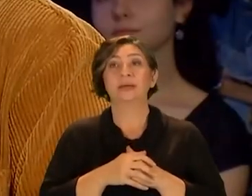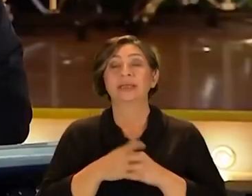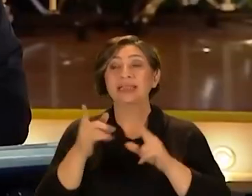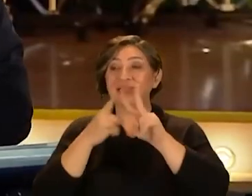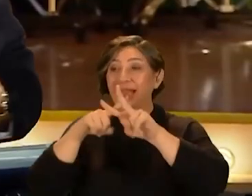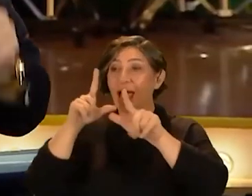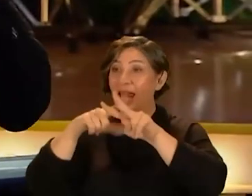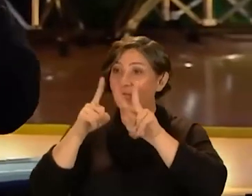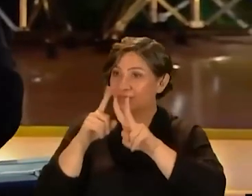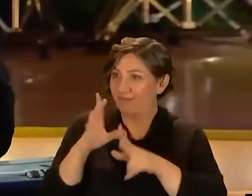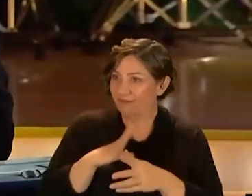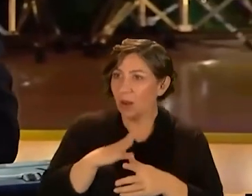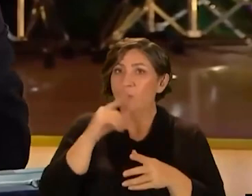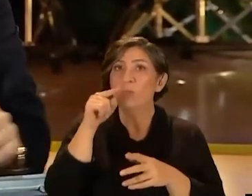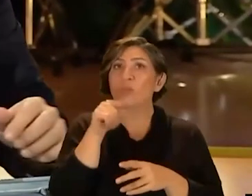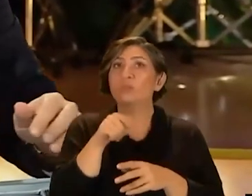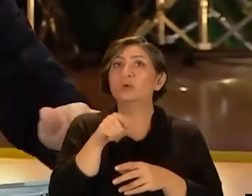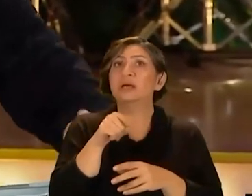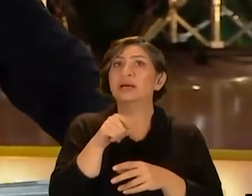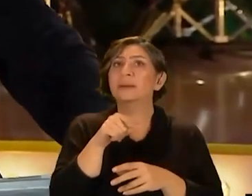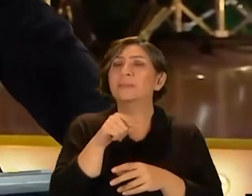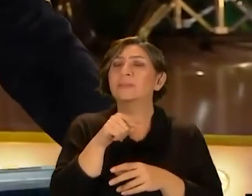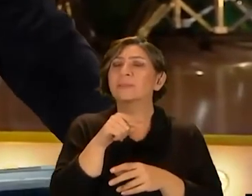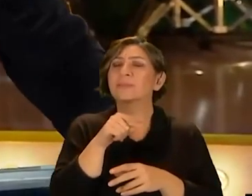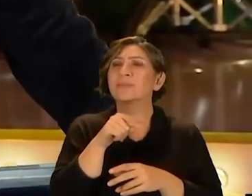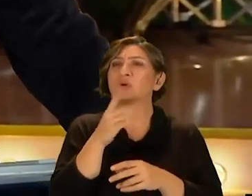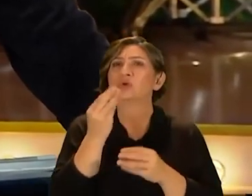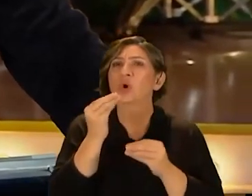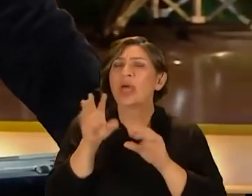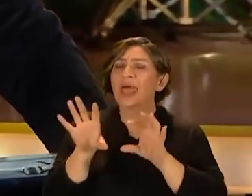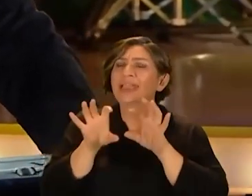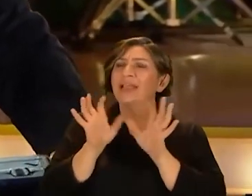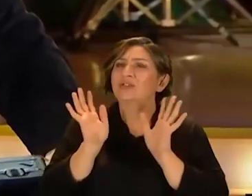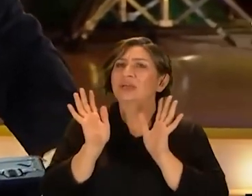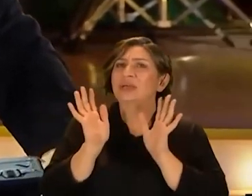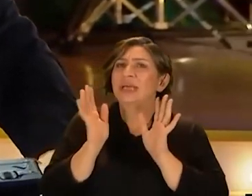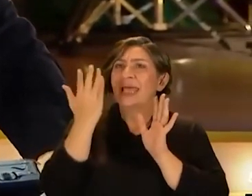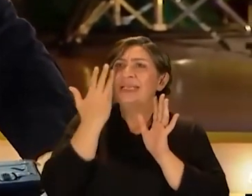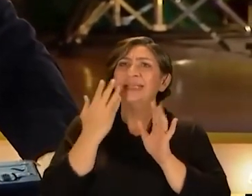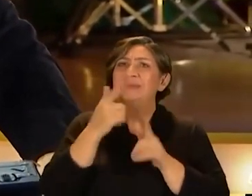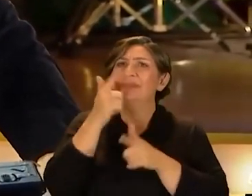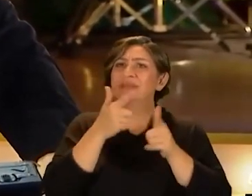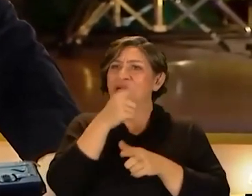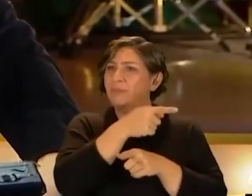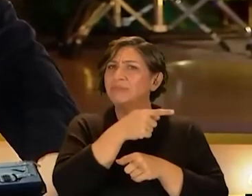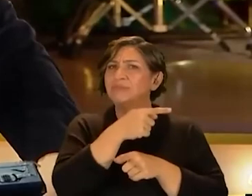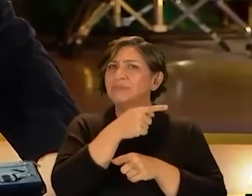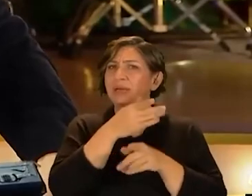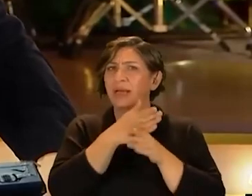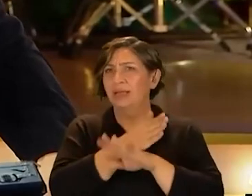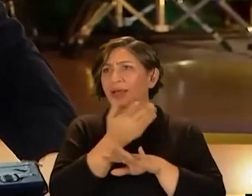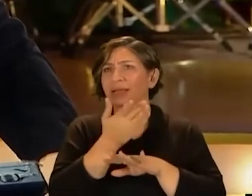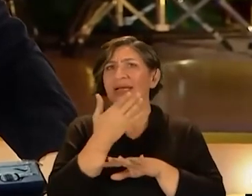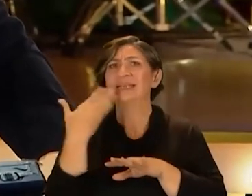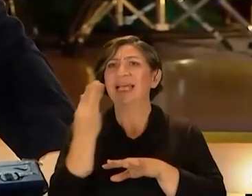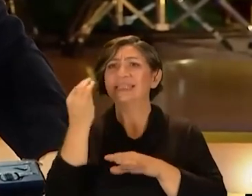Ve Nalan var Yani buradaki tabi ki bu çok etkileyici İzlediğimiz zaman klip çok etkileyici